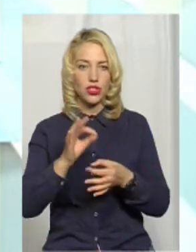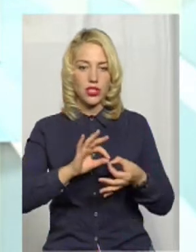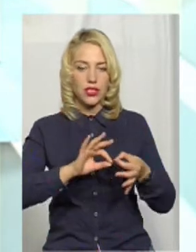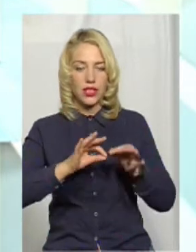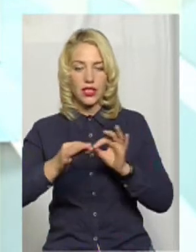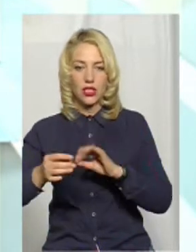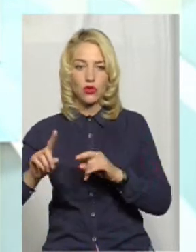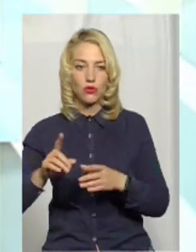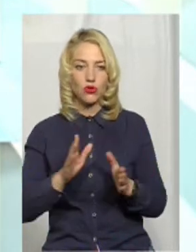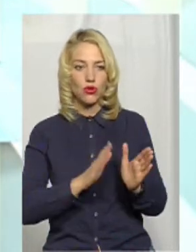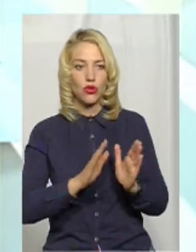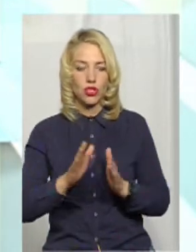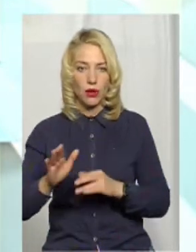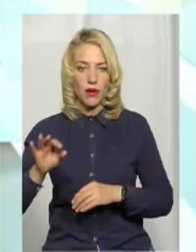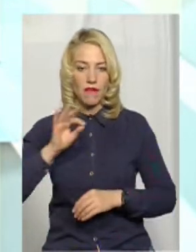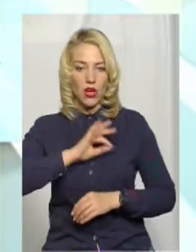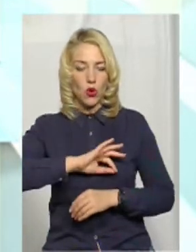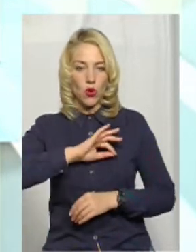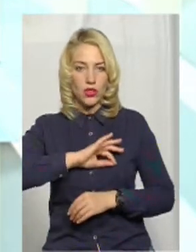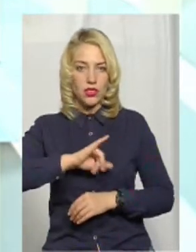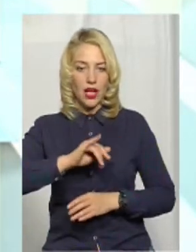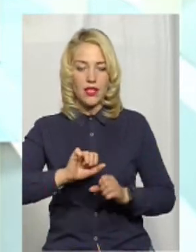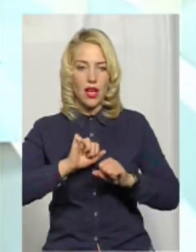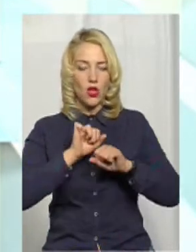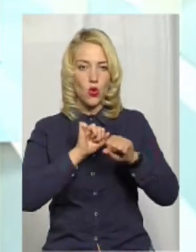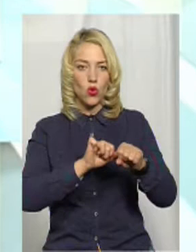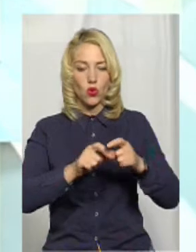тому що режими використання і охоронні зони,